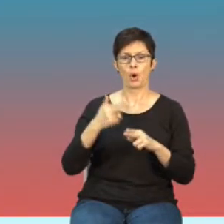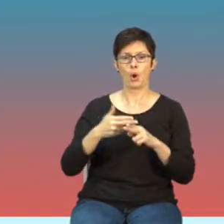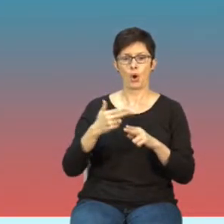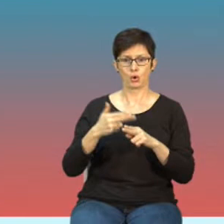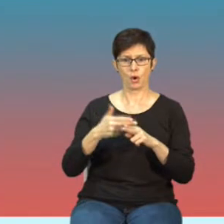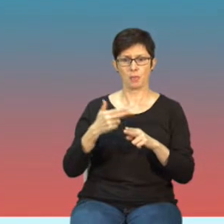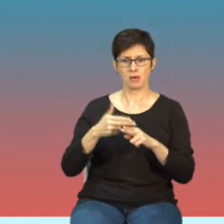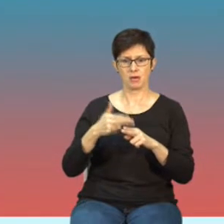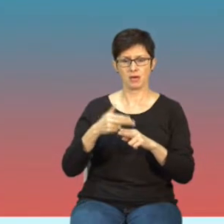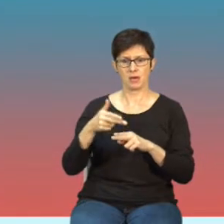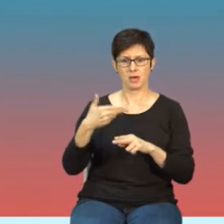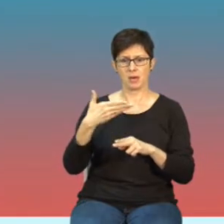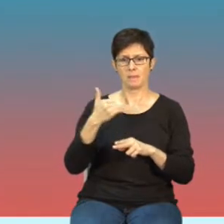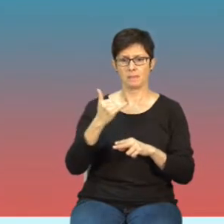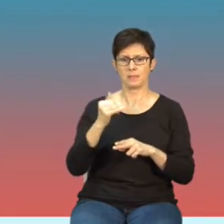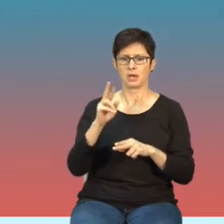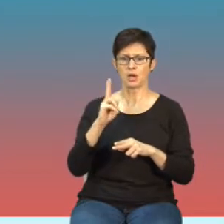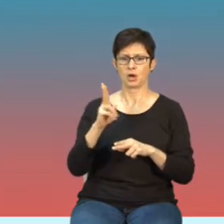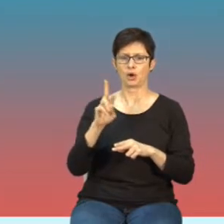mikrofalowej,